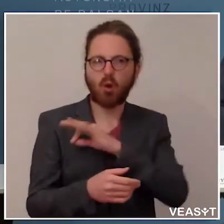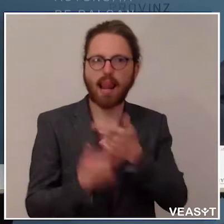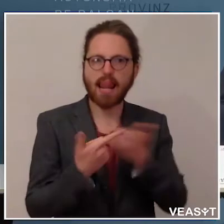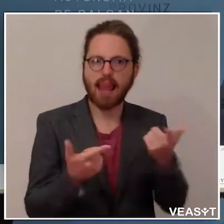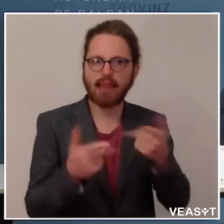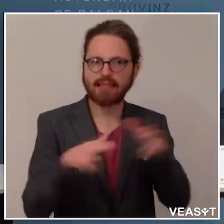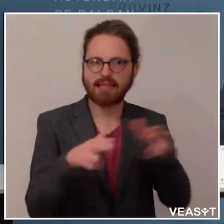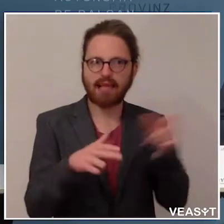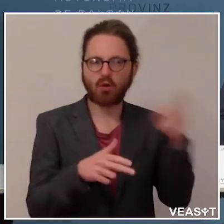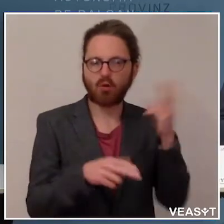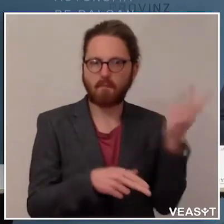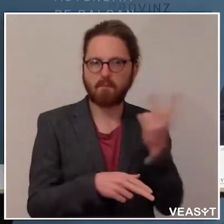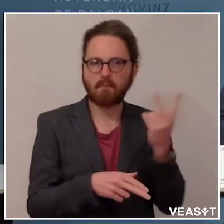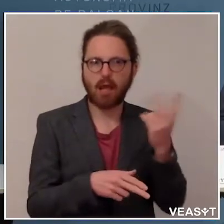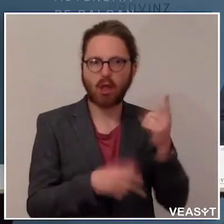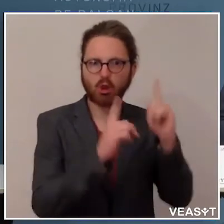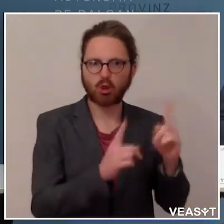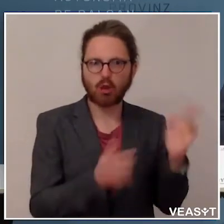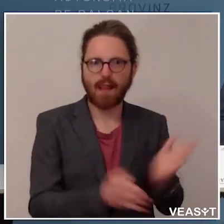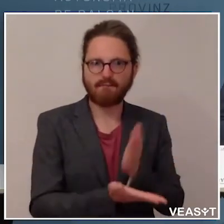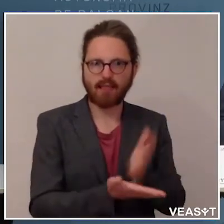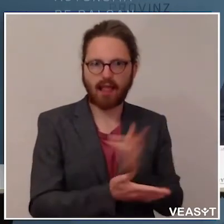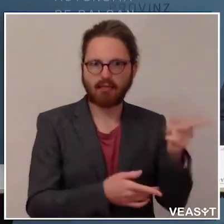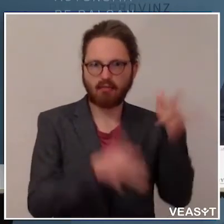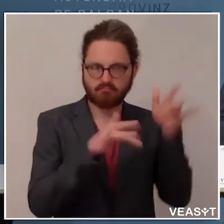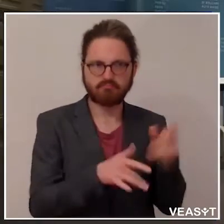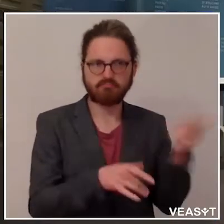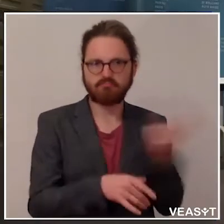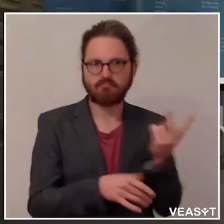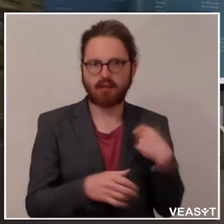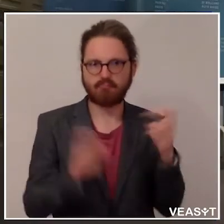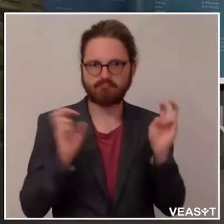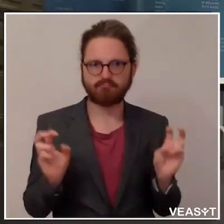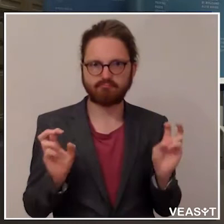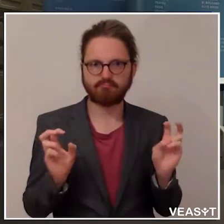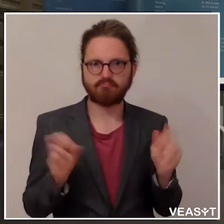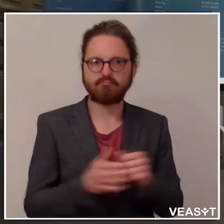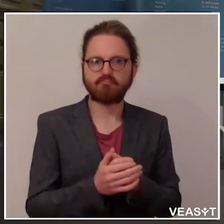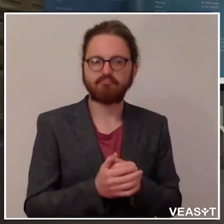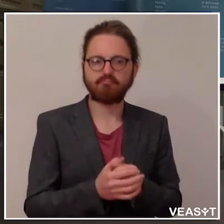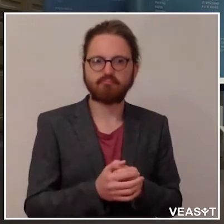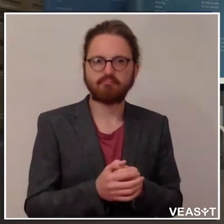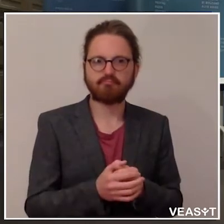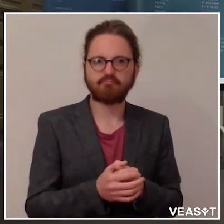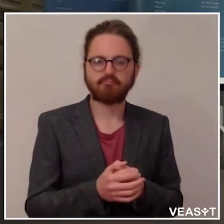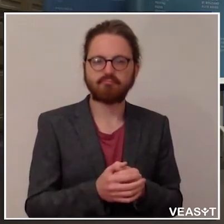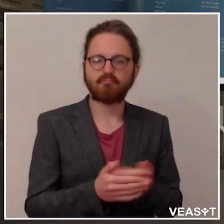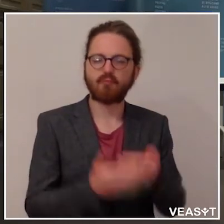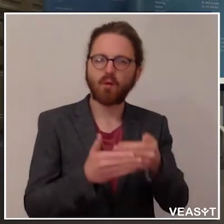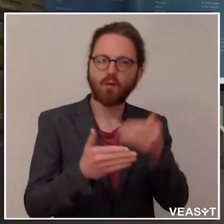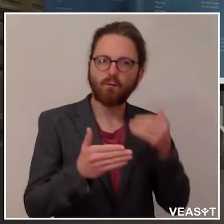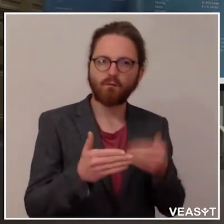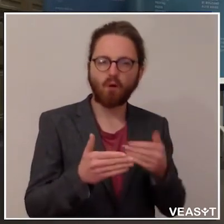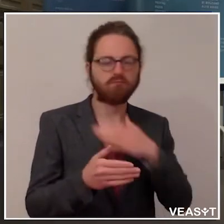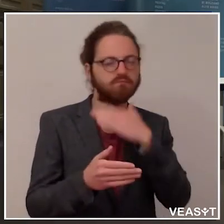Landeshauptmann Stellvertretern, die heute hier gemeinsam mit mir bei dieser Pressekonferenz sind. Es hat im Vorfeld jede Menge